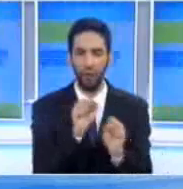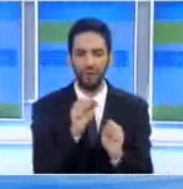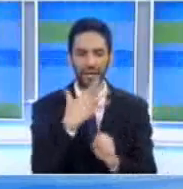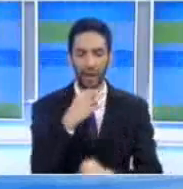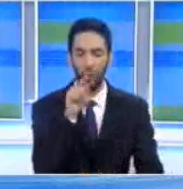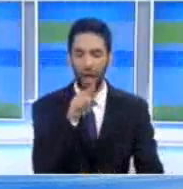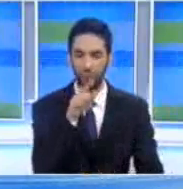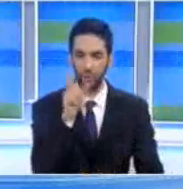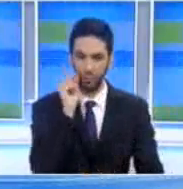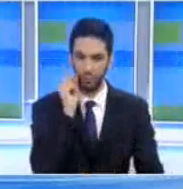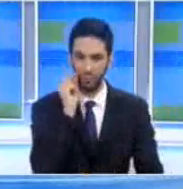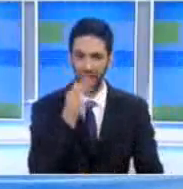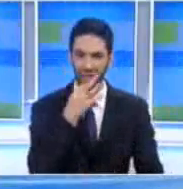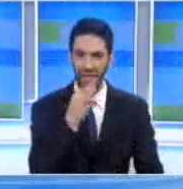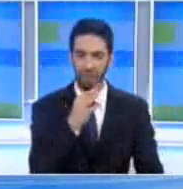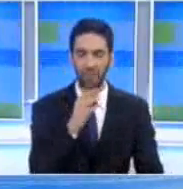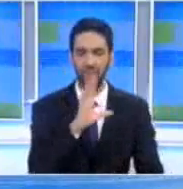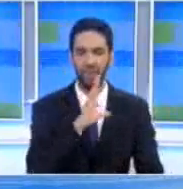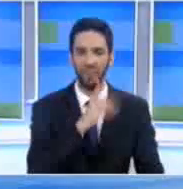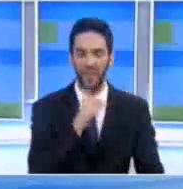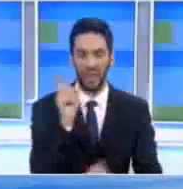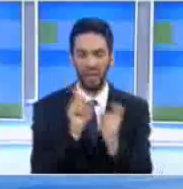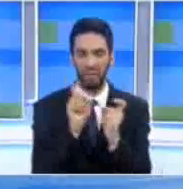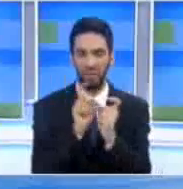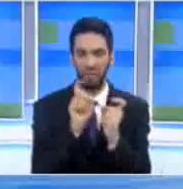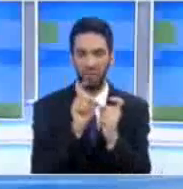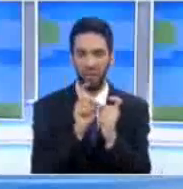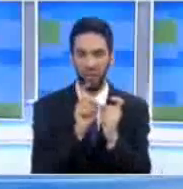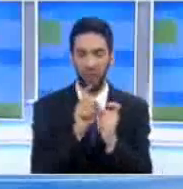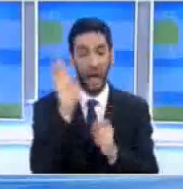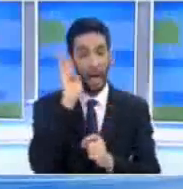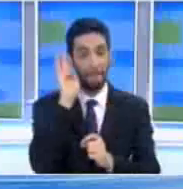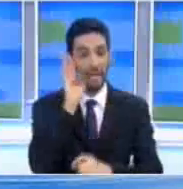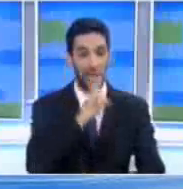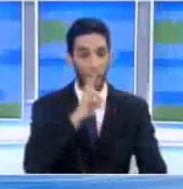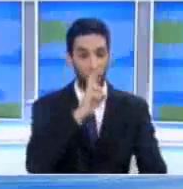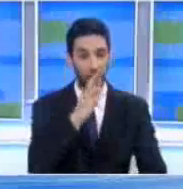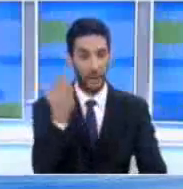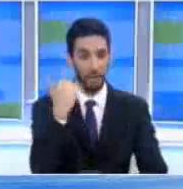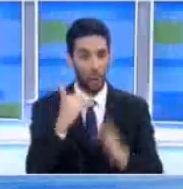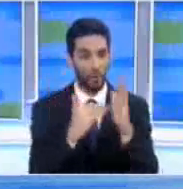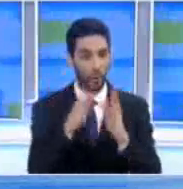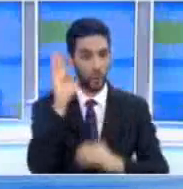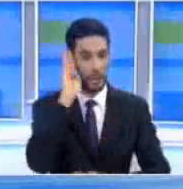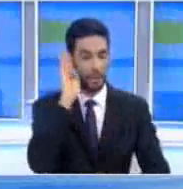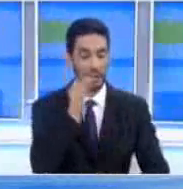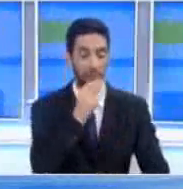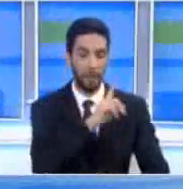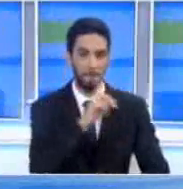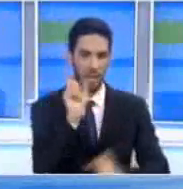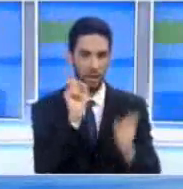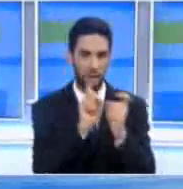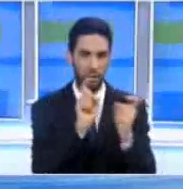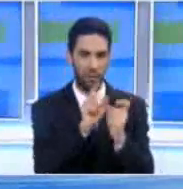Δεδομένου ότι συχνά αμφισβητεί την εξουσία διερωτώνται πώς θα συνεργαστεί με ένα λευκό οίκο που δείχνει να μην αποδέχεται την αρνητική κριτική.